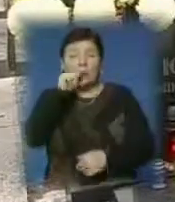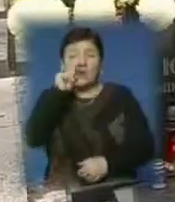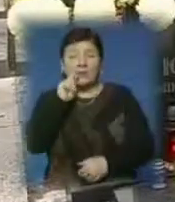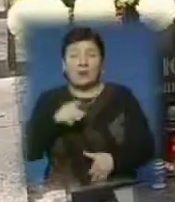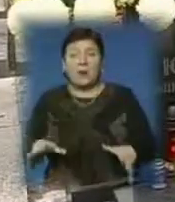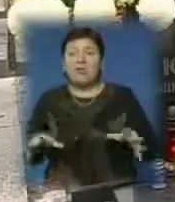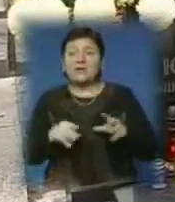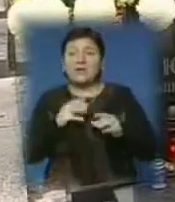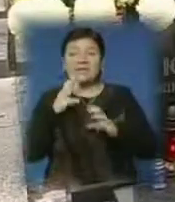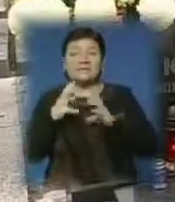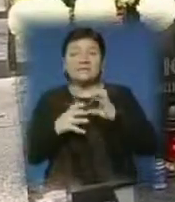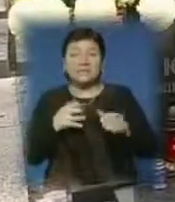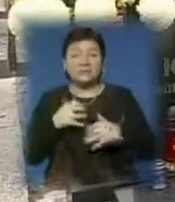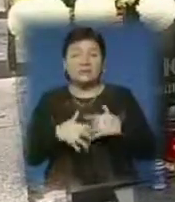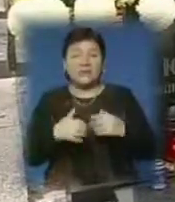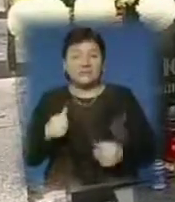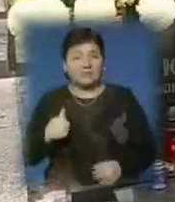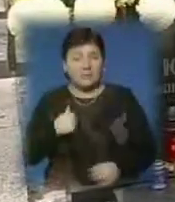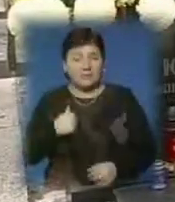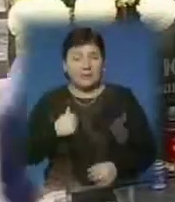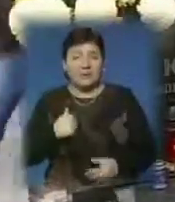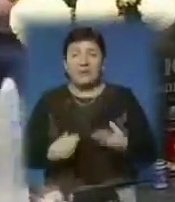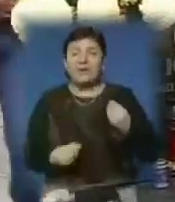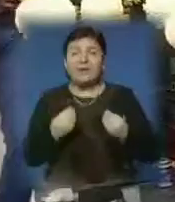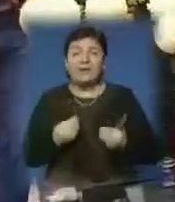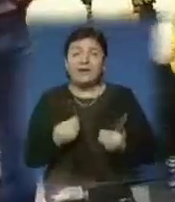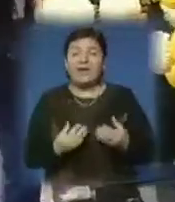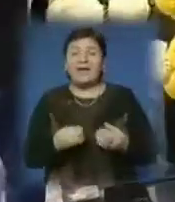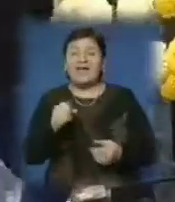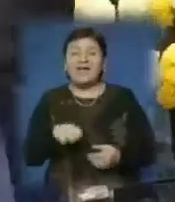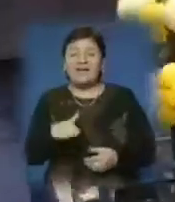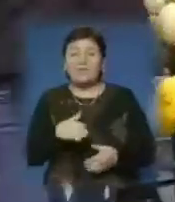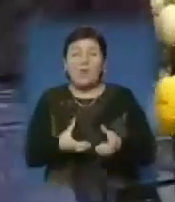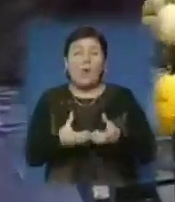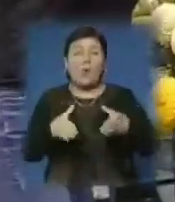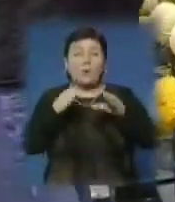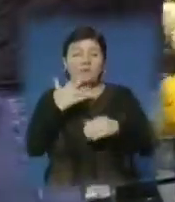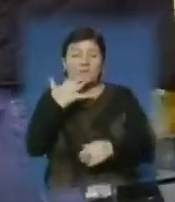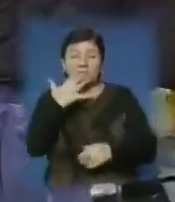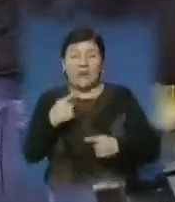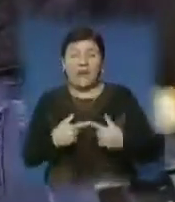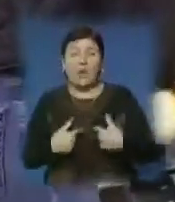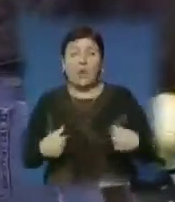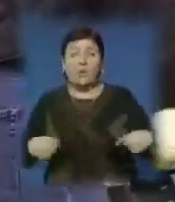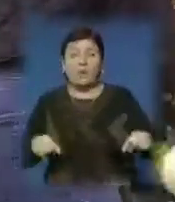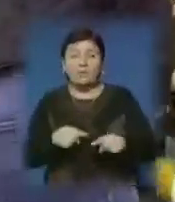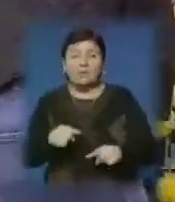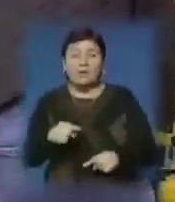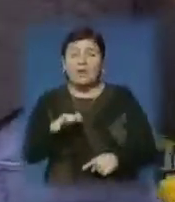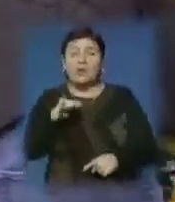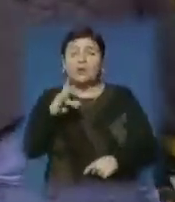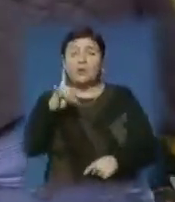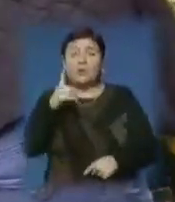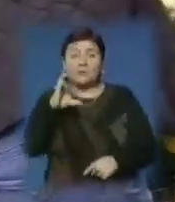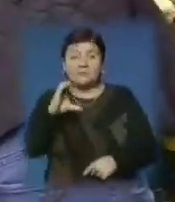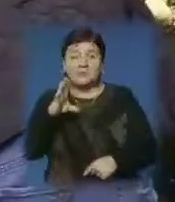чемпіонату світу серед військовослужбовців, ігри Єврокубків і за участю національних команд. А ще Володимир Югас був